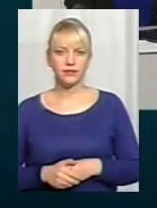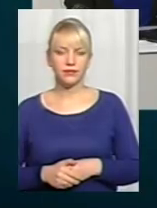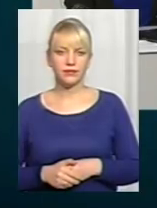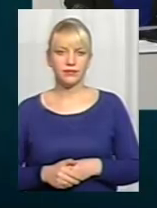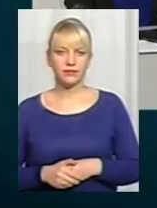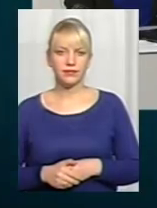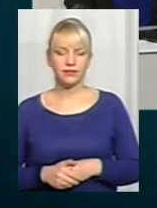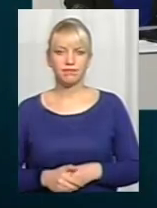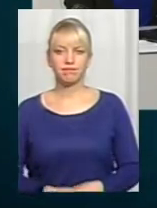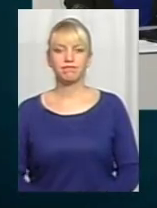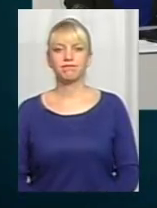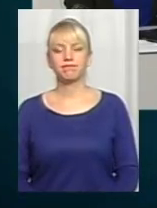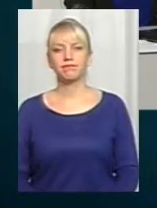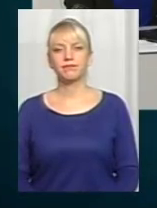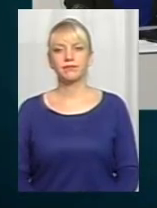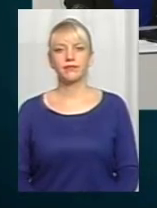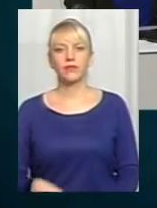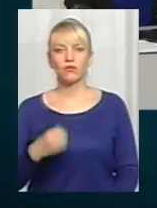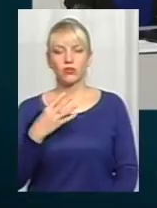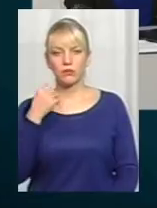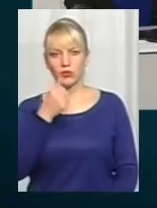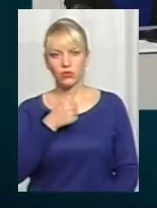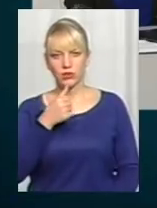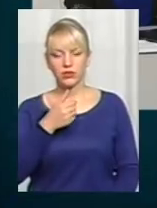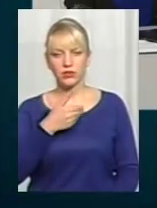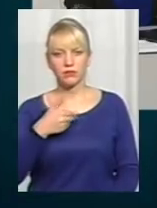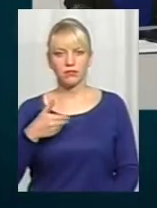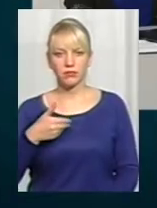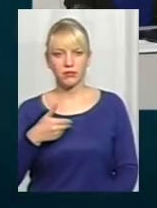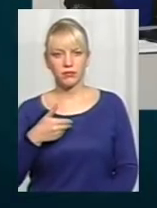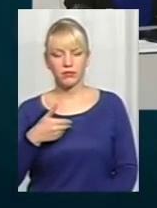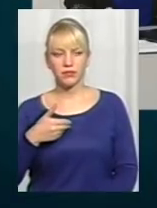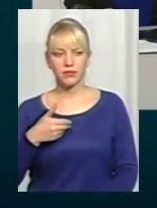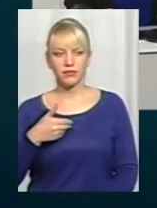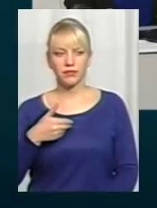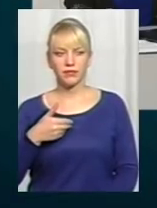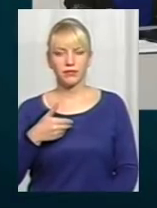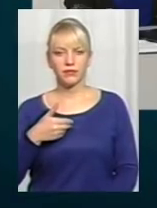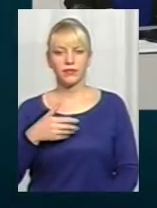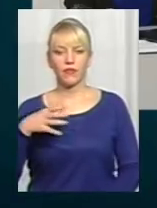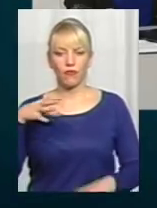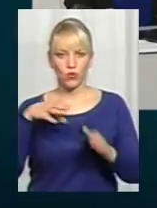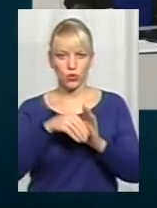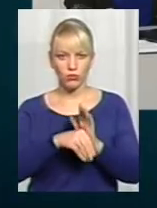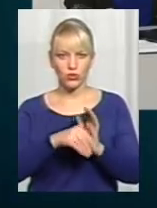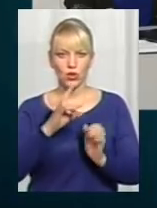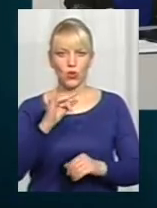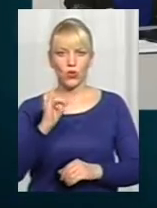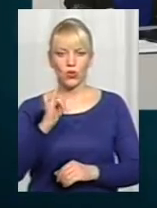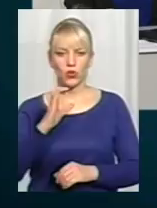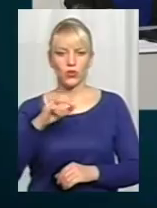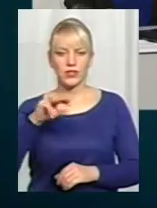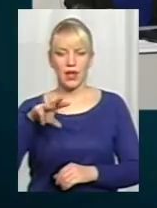у 2014 році ми злашли тиск засуджених, в тому числі Рустема